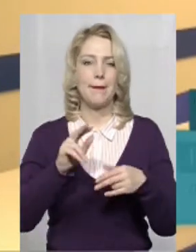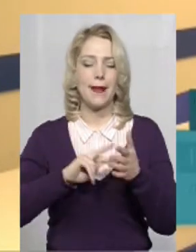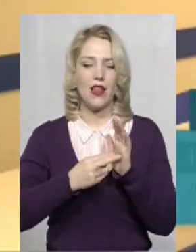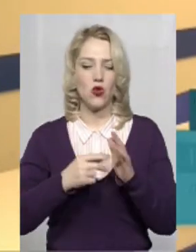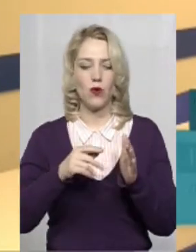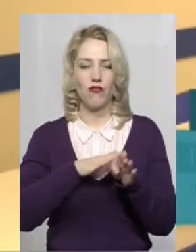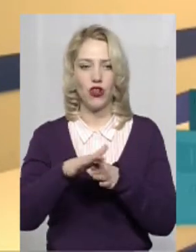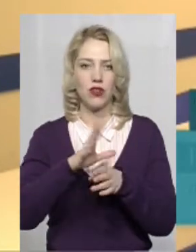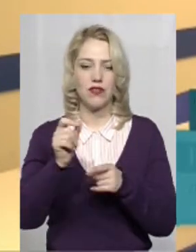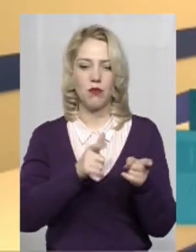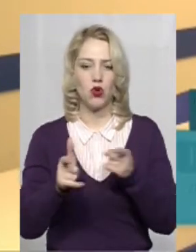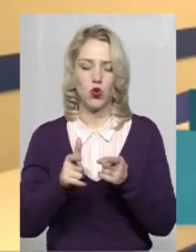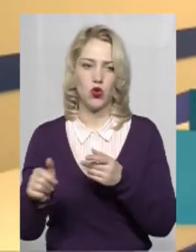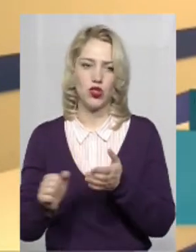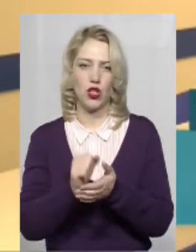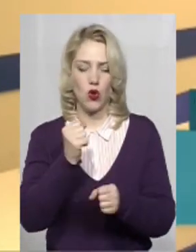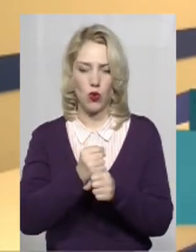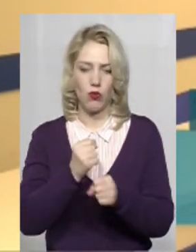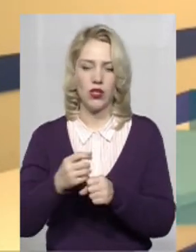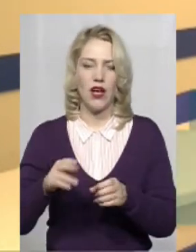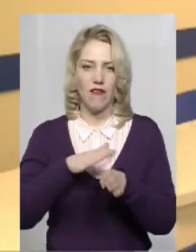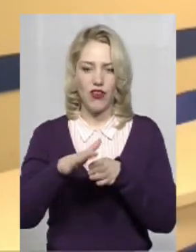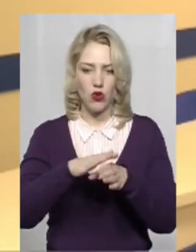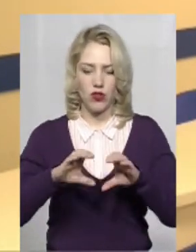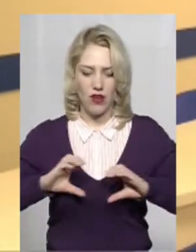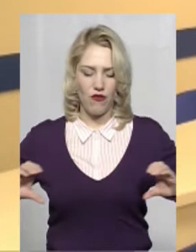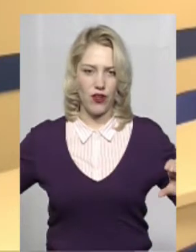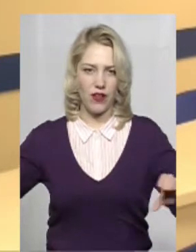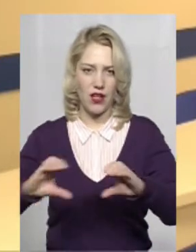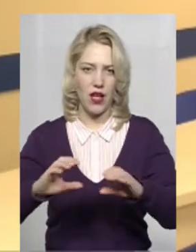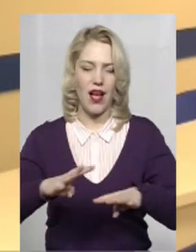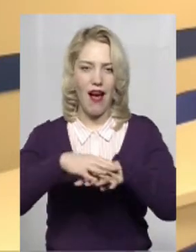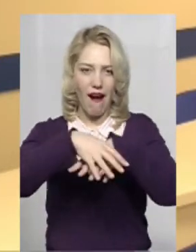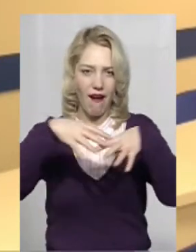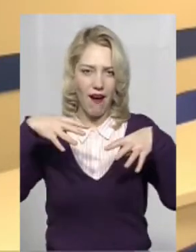підготовчі роботи, виконати фундаменти, виконати каркас залізобетонний